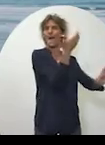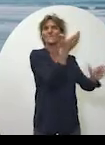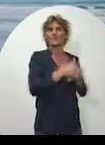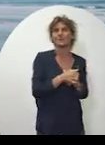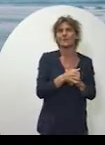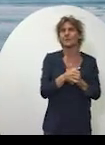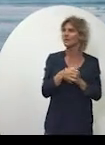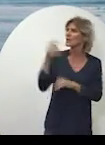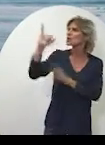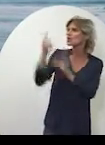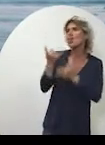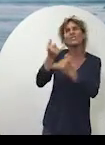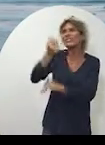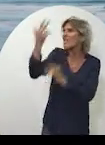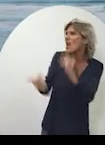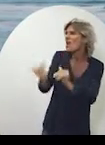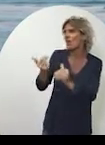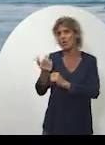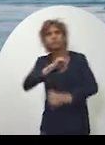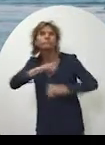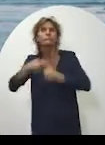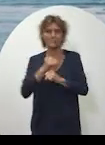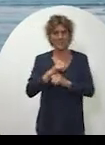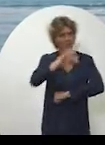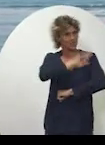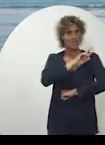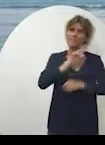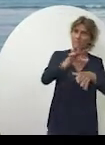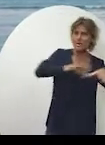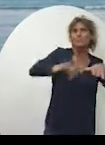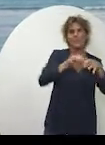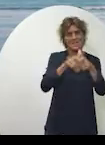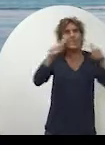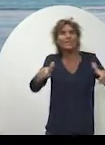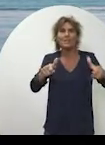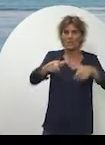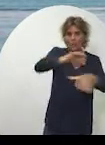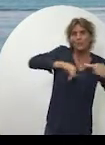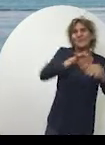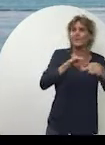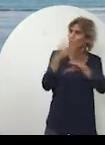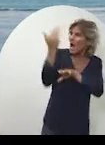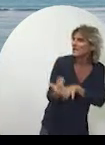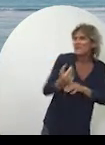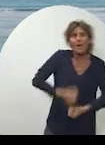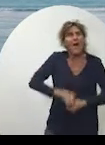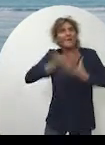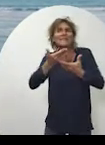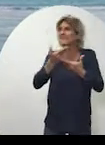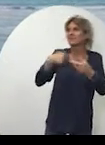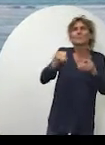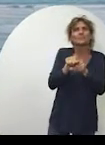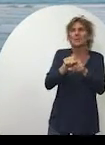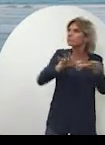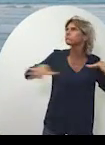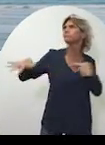Je pense à nos jeunes talents, audacieux, nos artistes, nos chefs d'entreprise, nos cuisiniers, nos artisans, qui